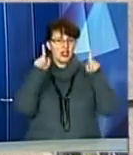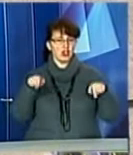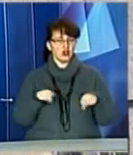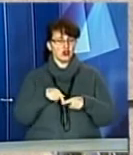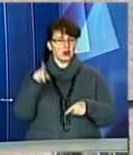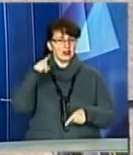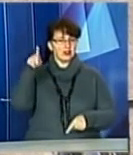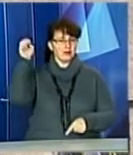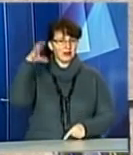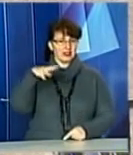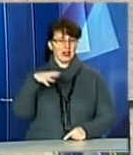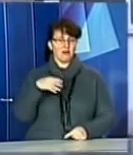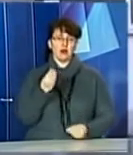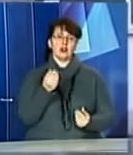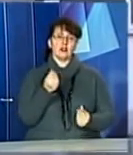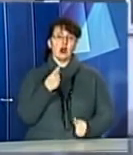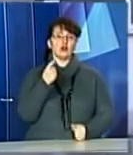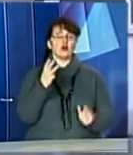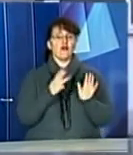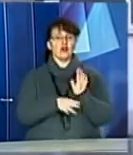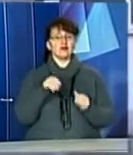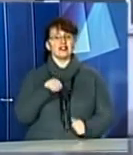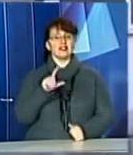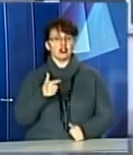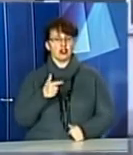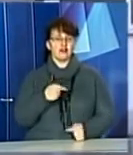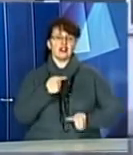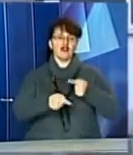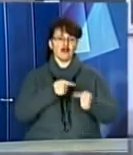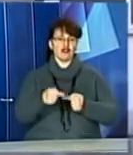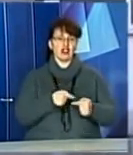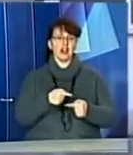58 тисяч гривень, а закупівлю здійснили через проєкт «Прозор».